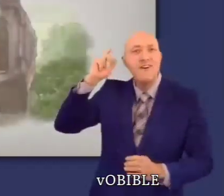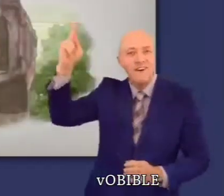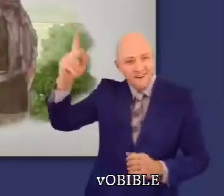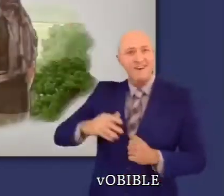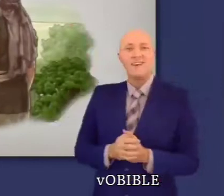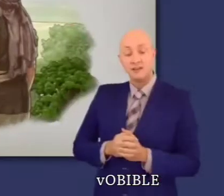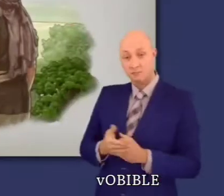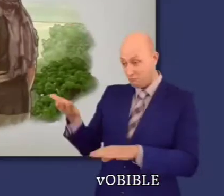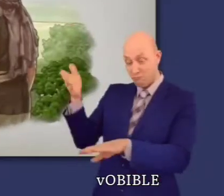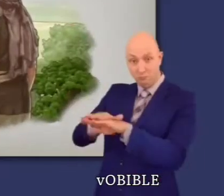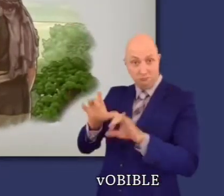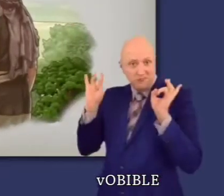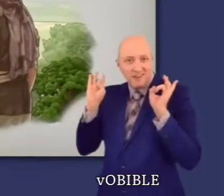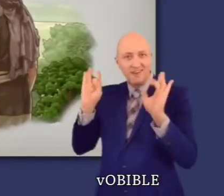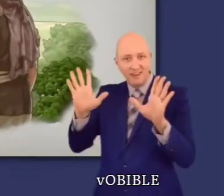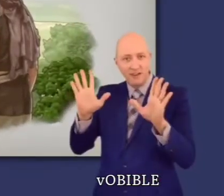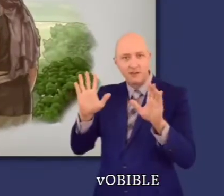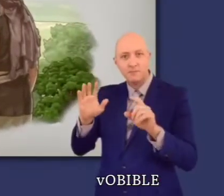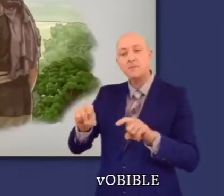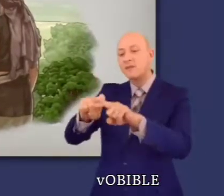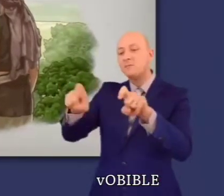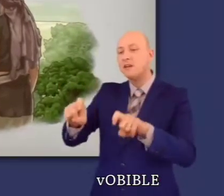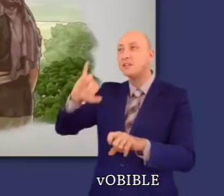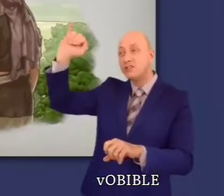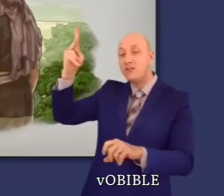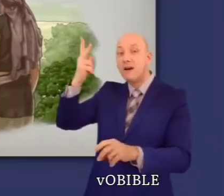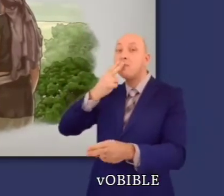Ce sont donc les seuls espions à être entrés en terre promise.